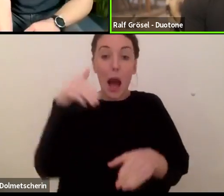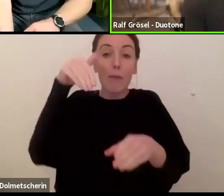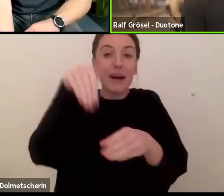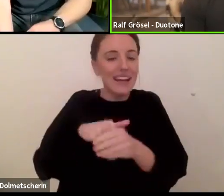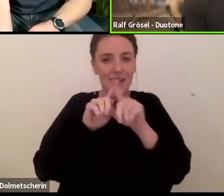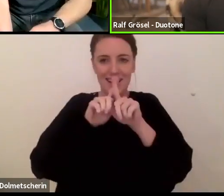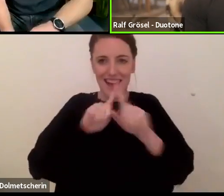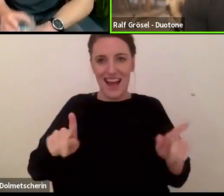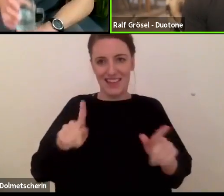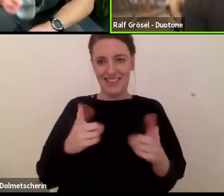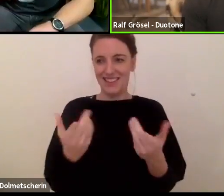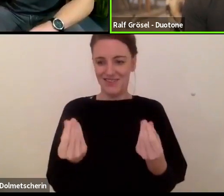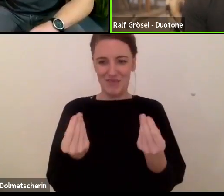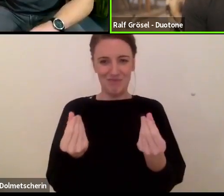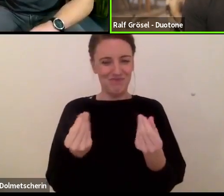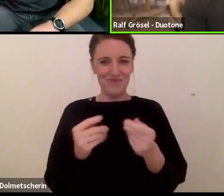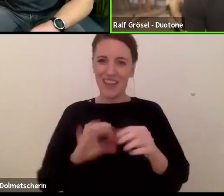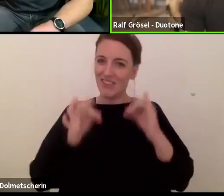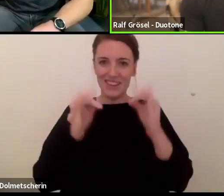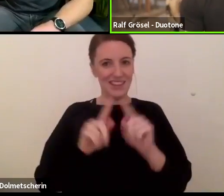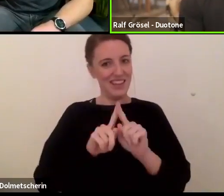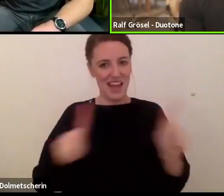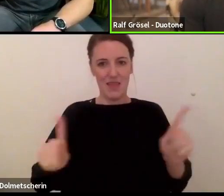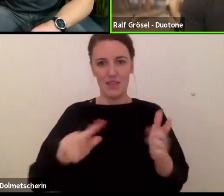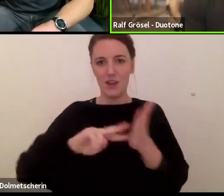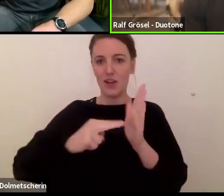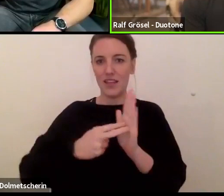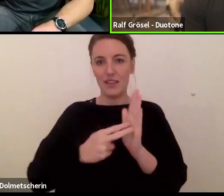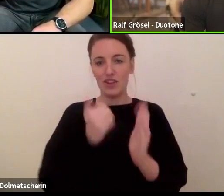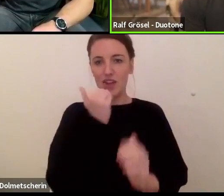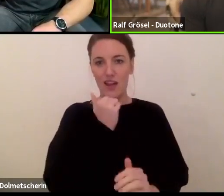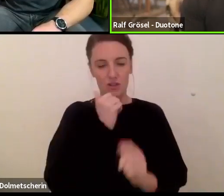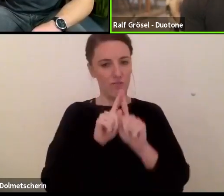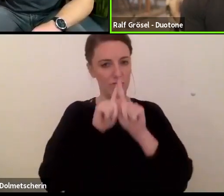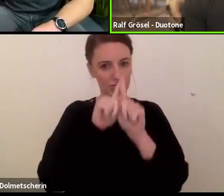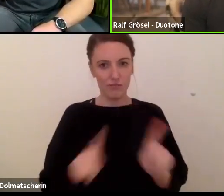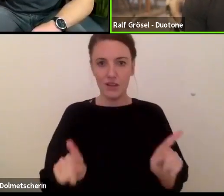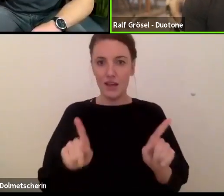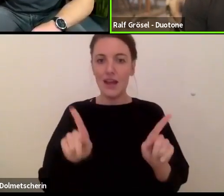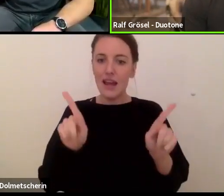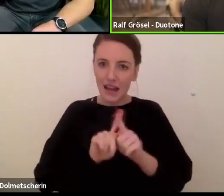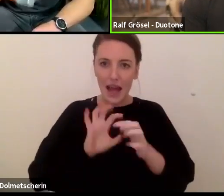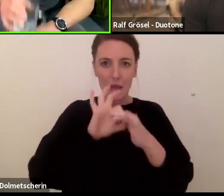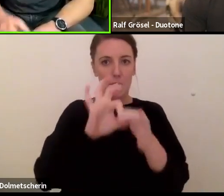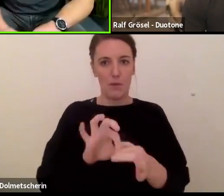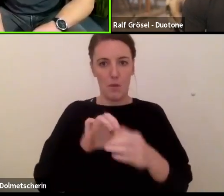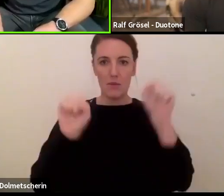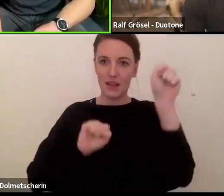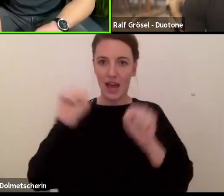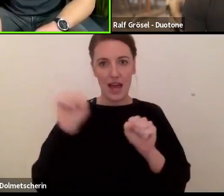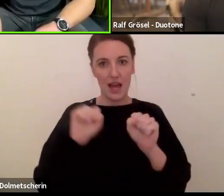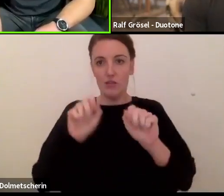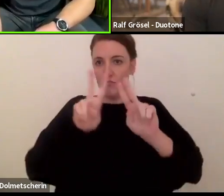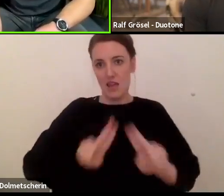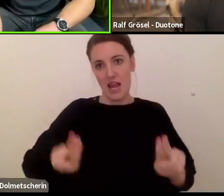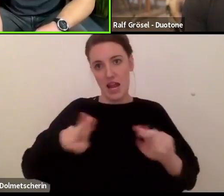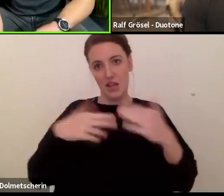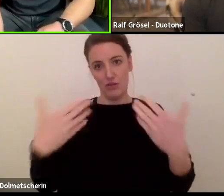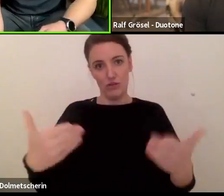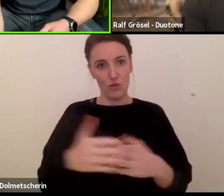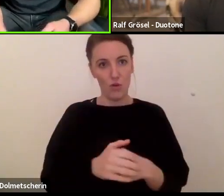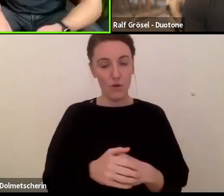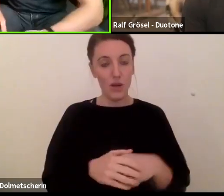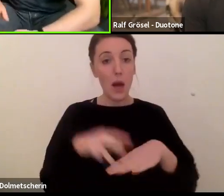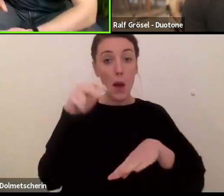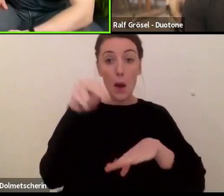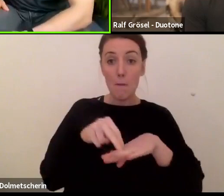komplett anders und hat andere technische Eigenschaften. Und das ist eigentlich genau das, was wir quasi aktuell machen. Aber ist es in der Entwicklung dann immer so, dass man jetzt einen